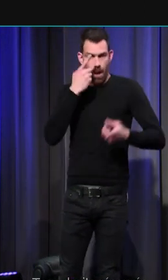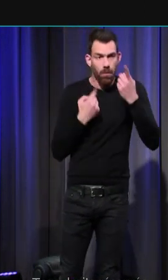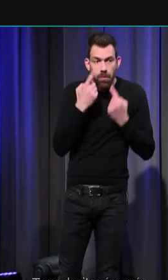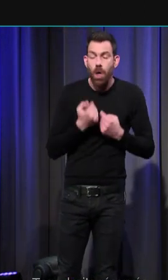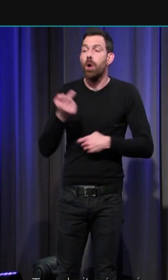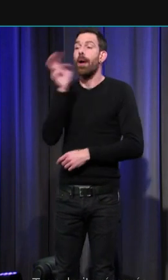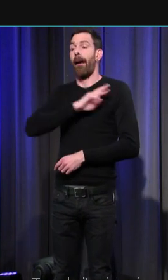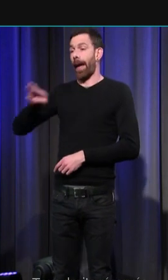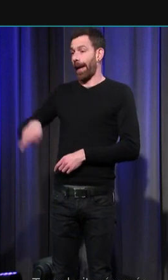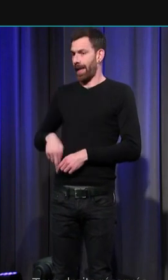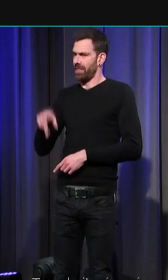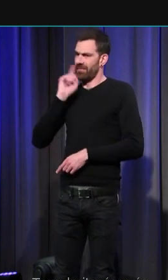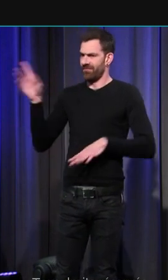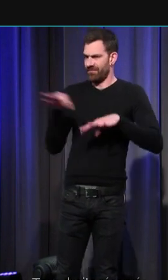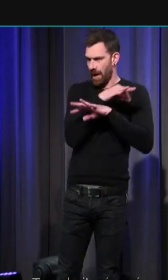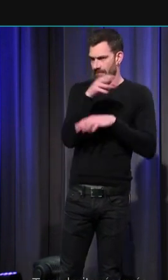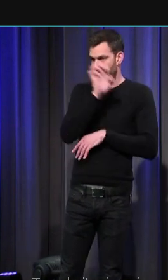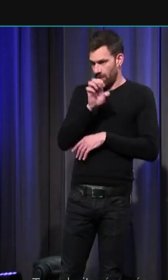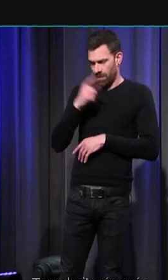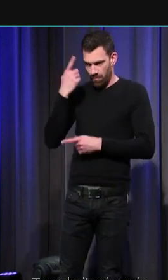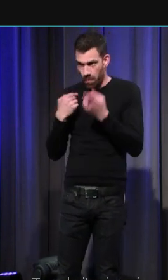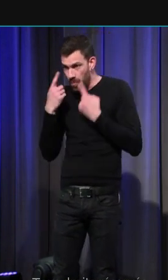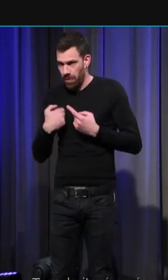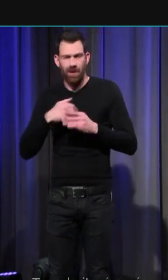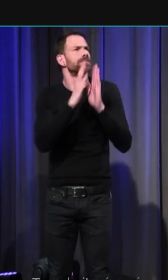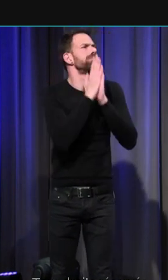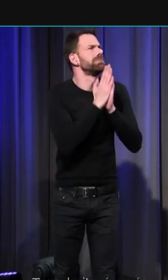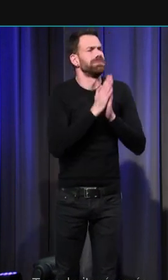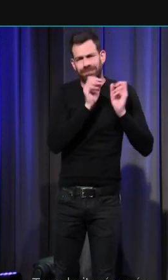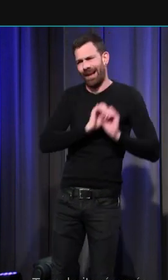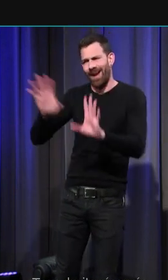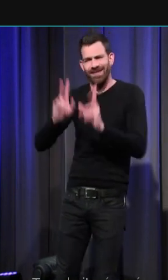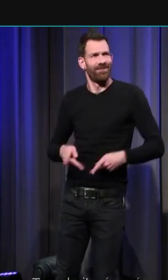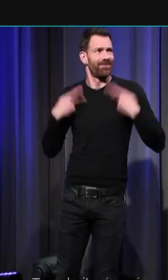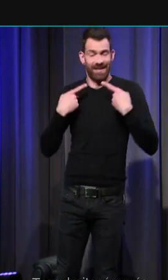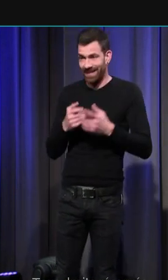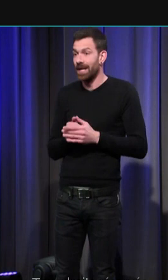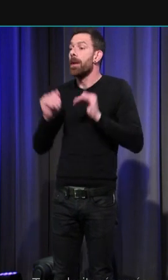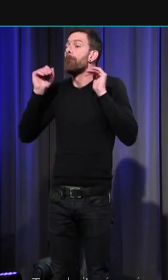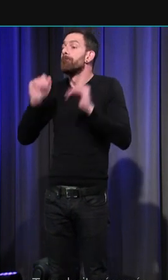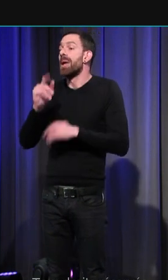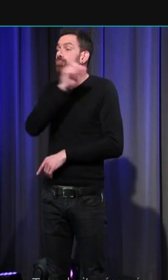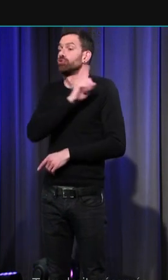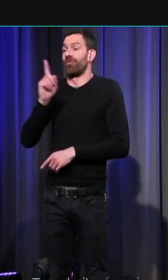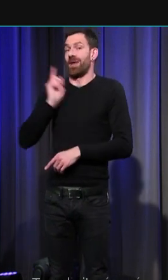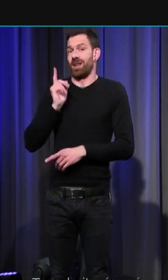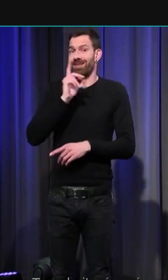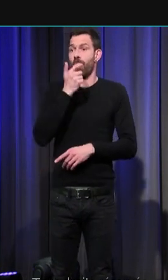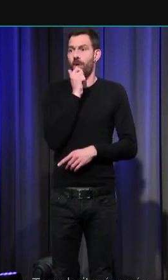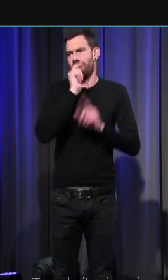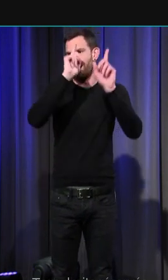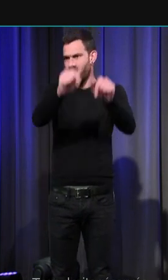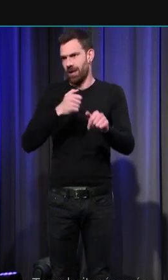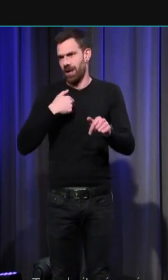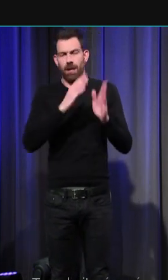'épouse d'Édouard pleure implorant d'épargner les bourgeois et même dit-il les chevaliers anglais demandent grâce